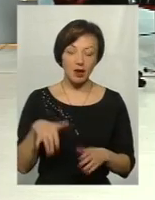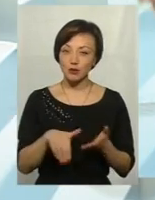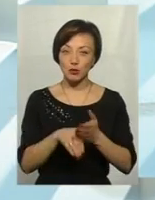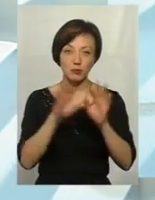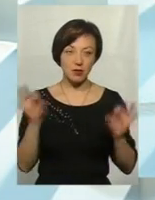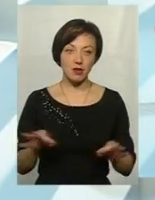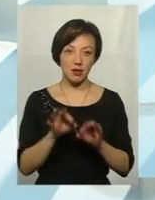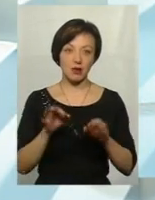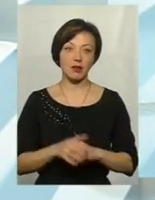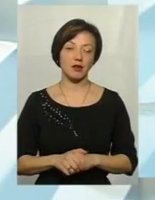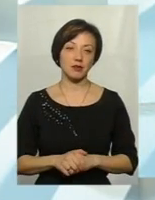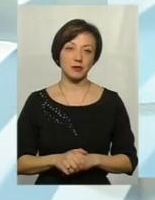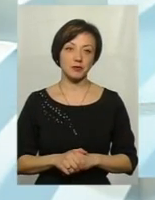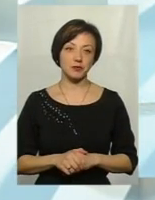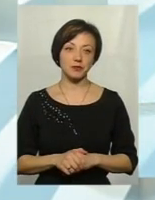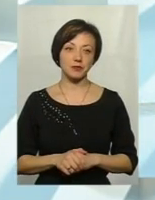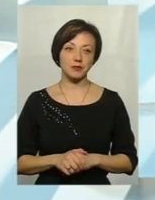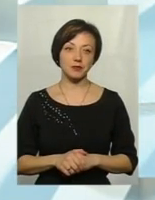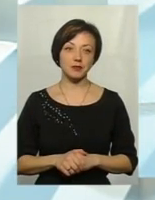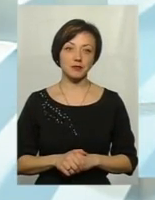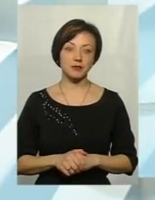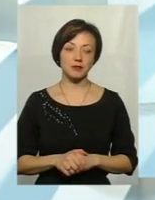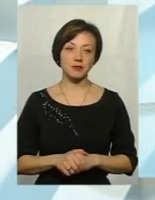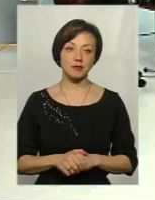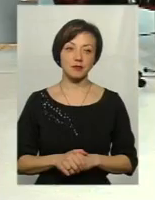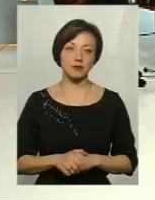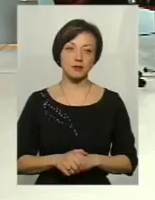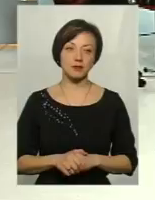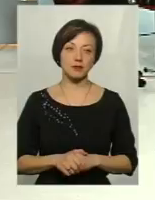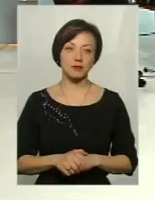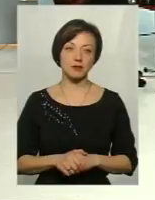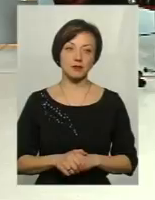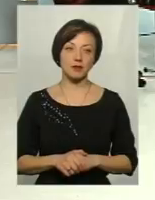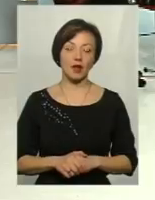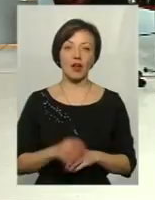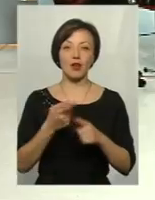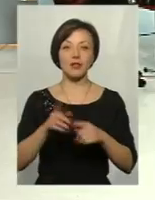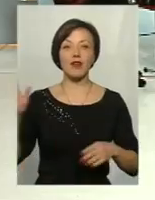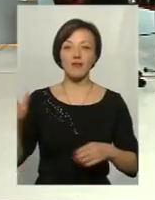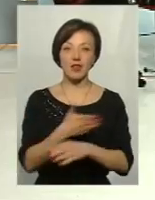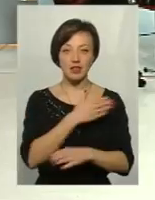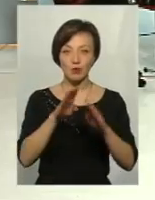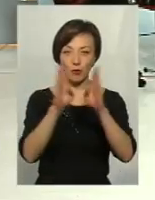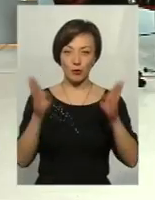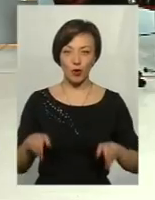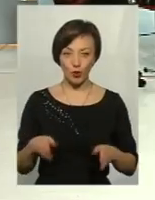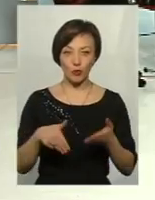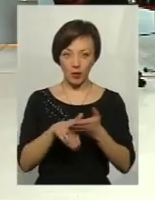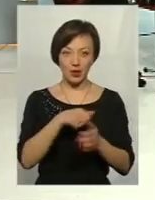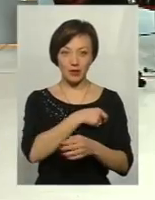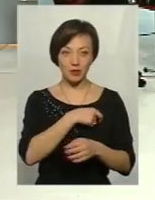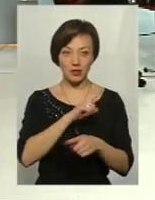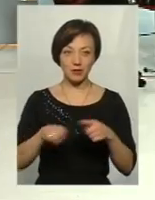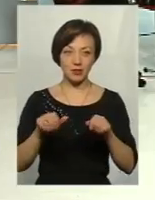Тобто, оте от винесення, я так розумію, отого пункту пропуску в обласній раді допомогло депутатам швидше